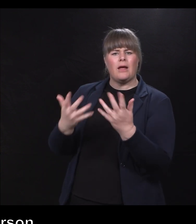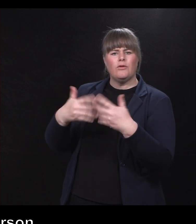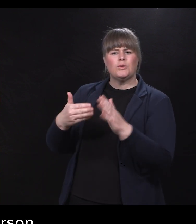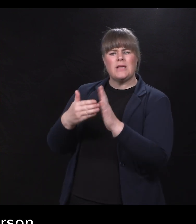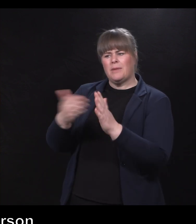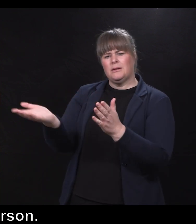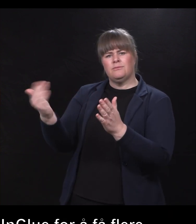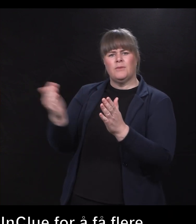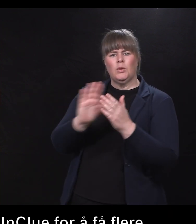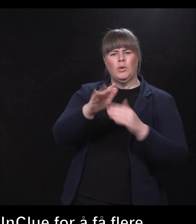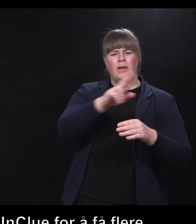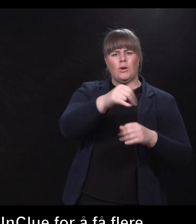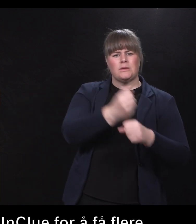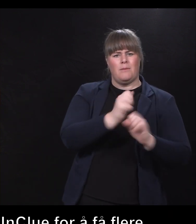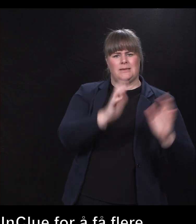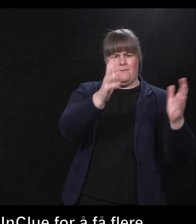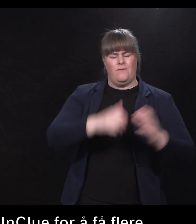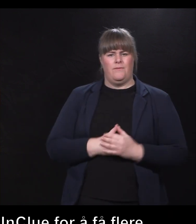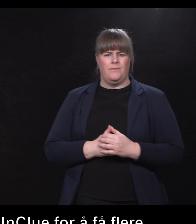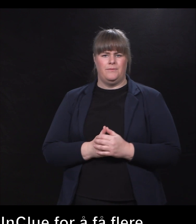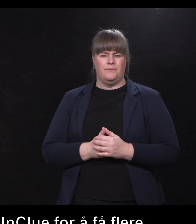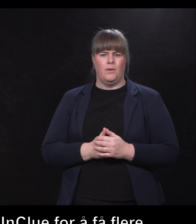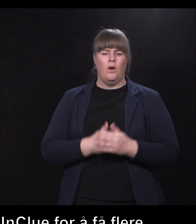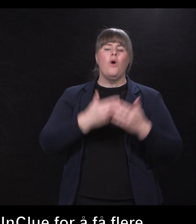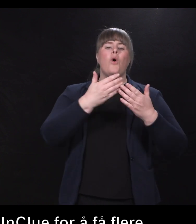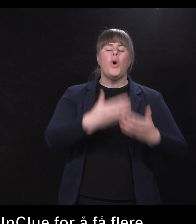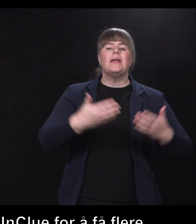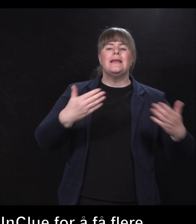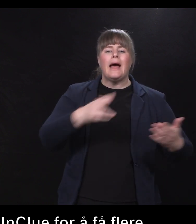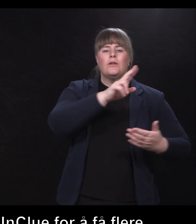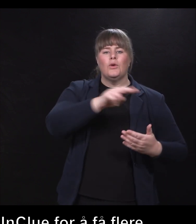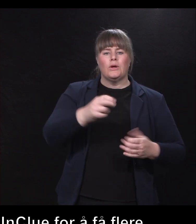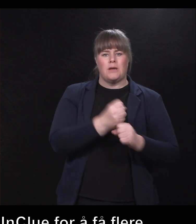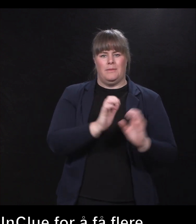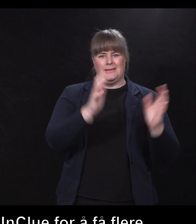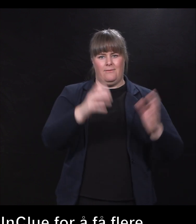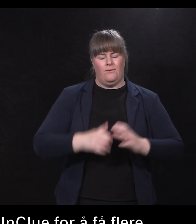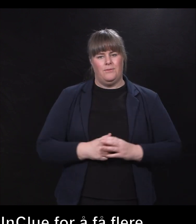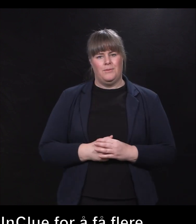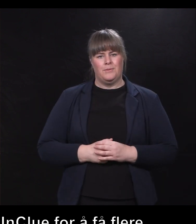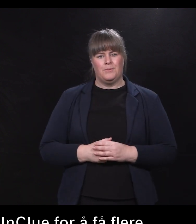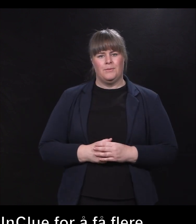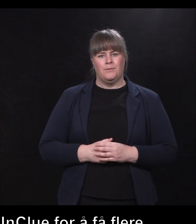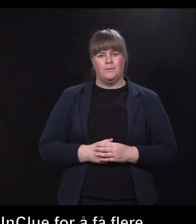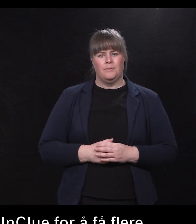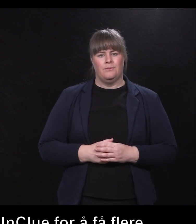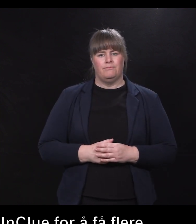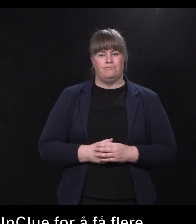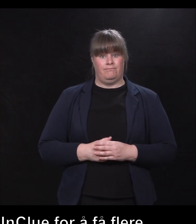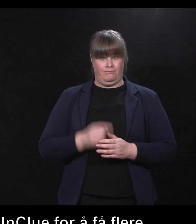i norsk arbeidsliv. Ordinært norsk arbeidsliv. Tenk følgende.